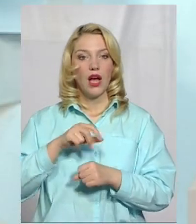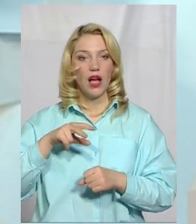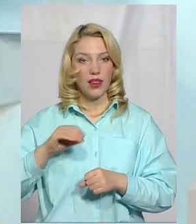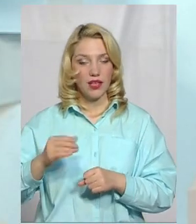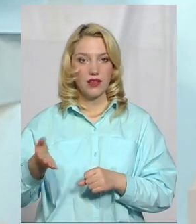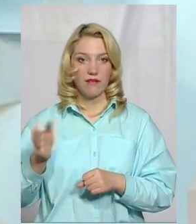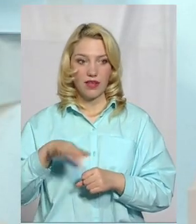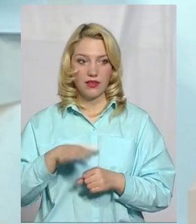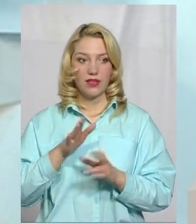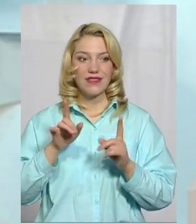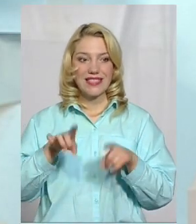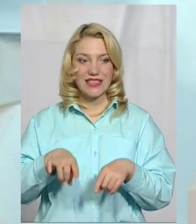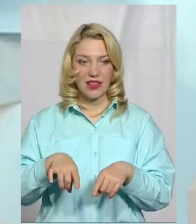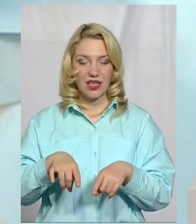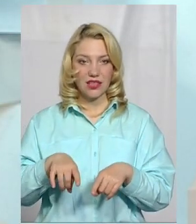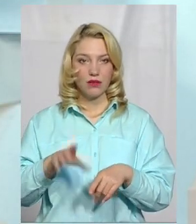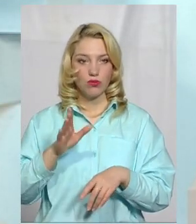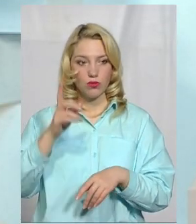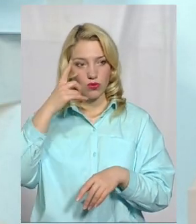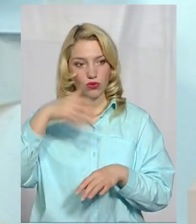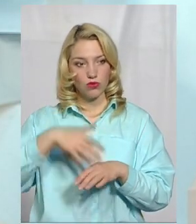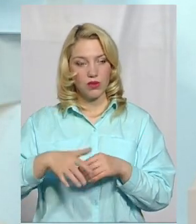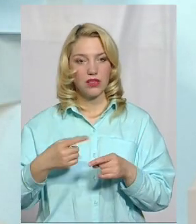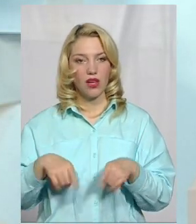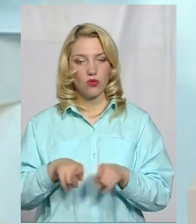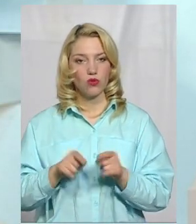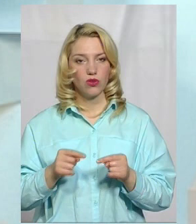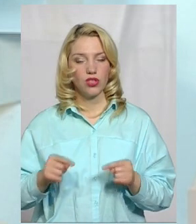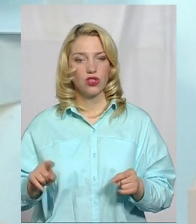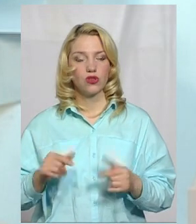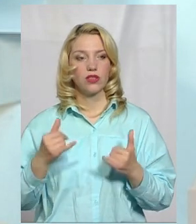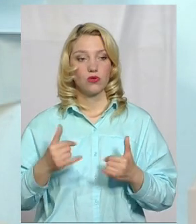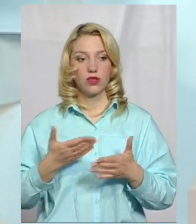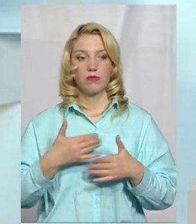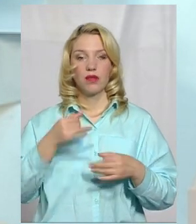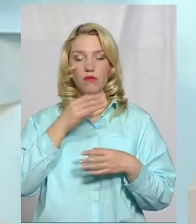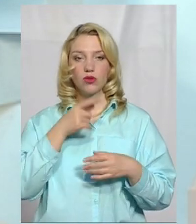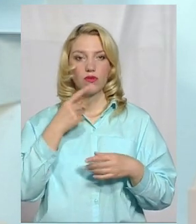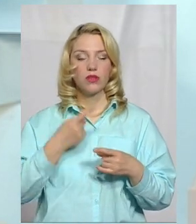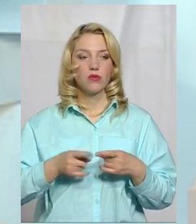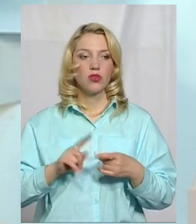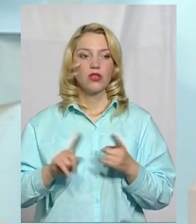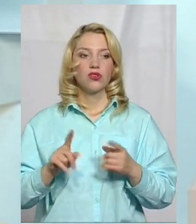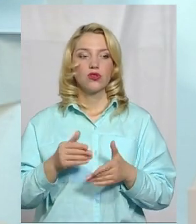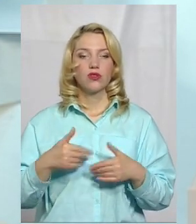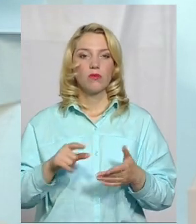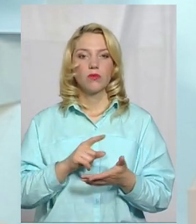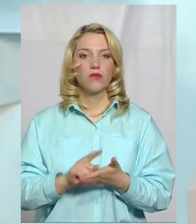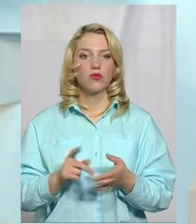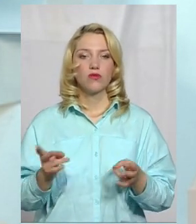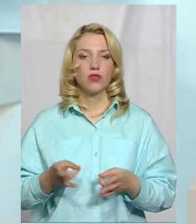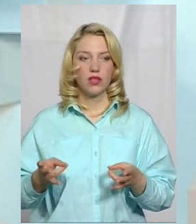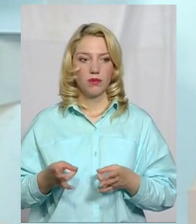Але давайте все-таки зрозуміти ту річ, що на сьогодні ми не можемо говорити про те, що нам обов'язково